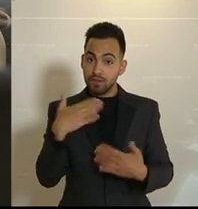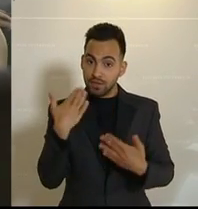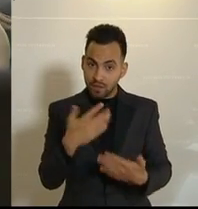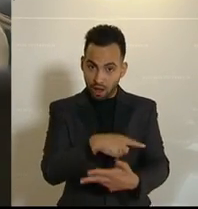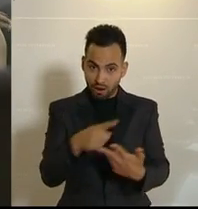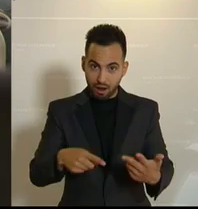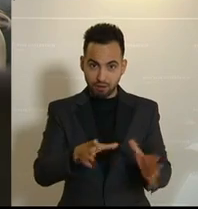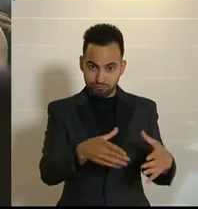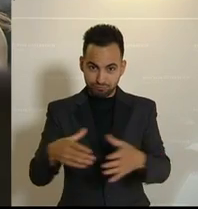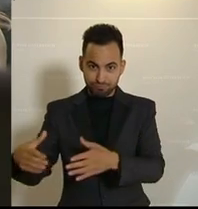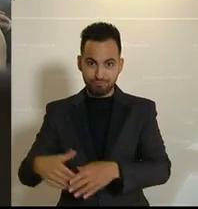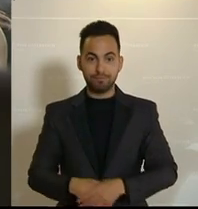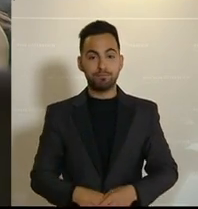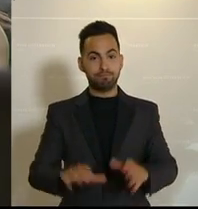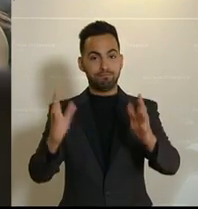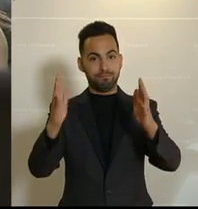allen.